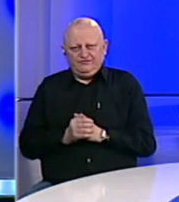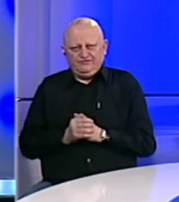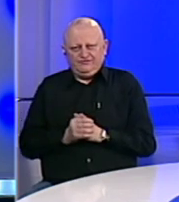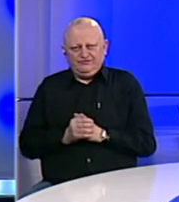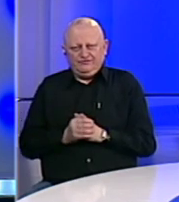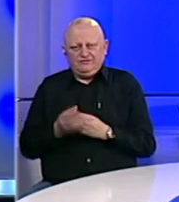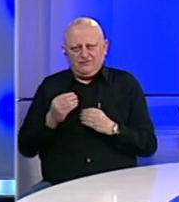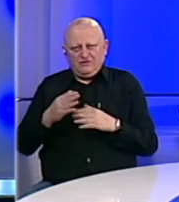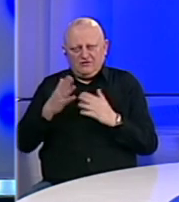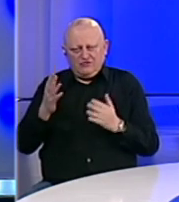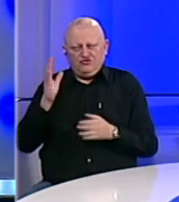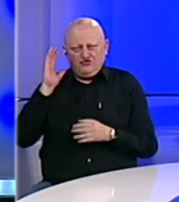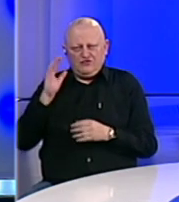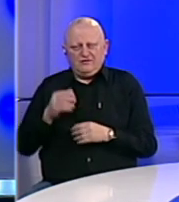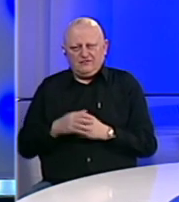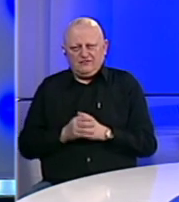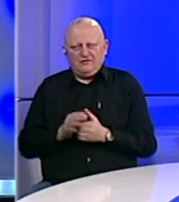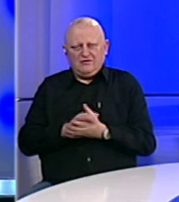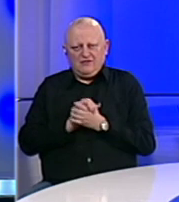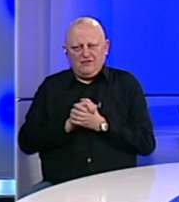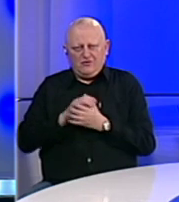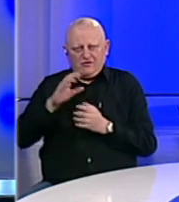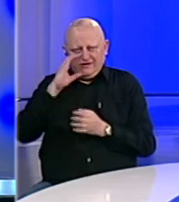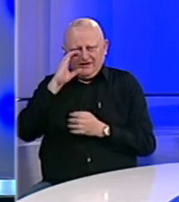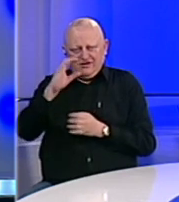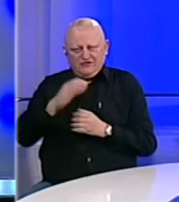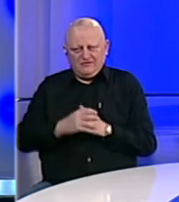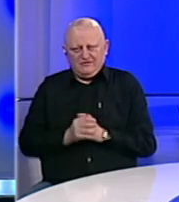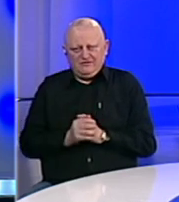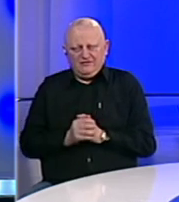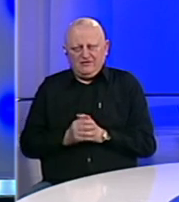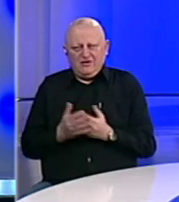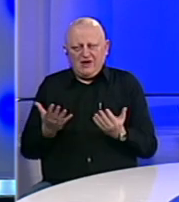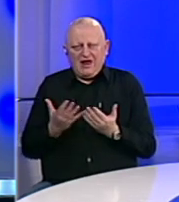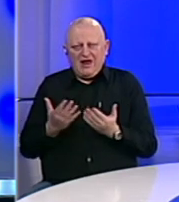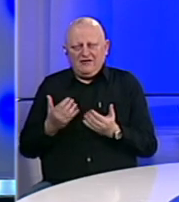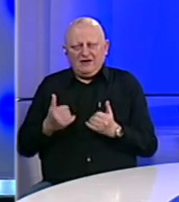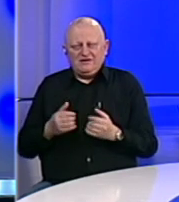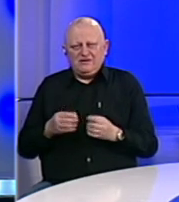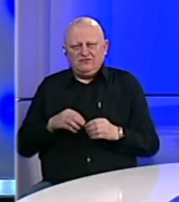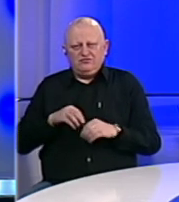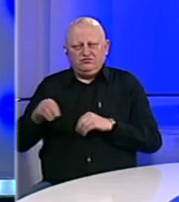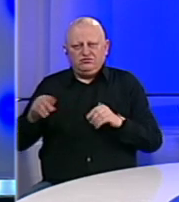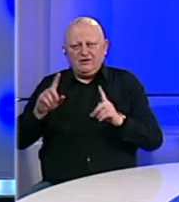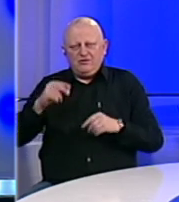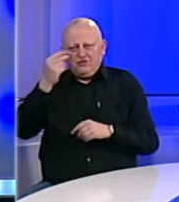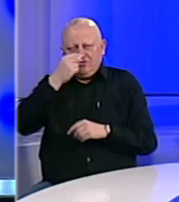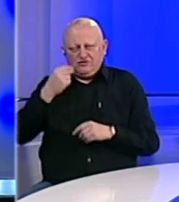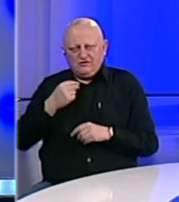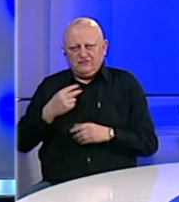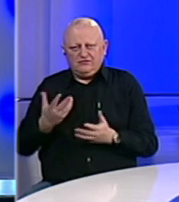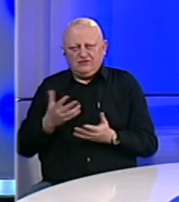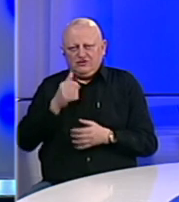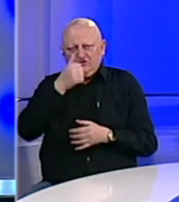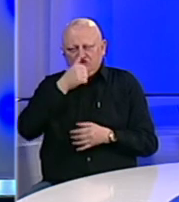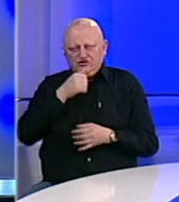Dobar dan, čujem vas i pozdrav gledalcima, naravno. Kakva je trenutna snabdjevenost Republike Srpske i